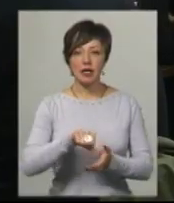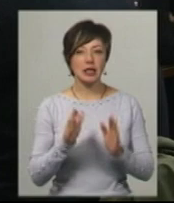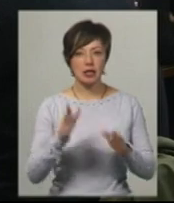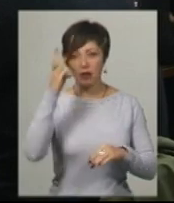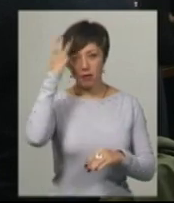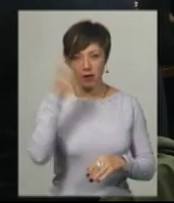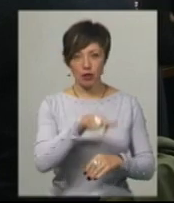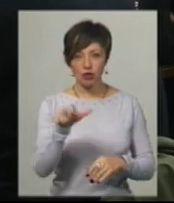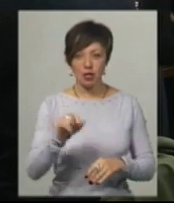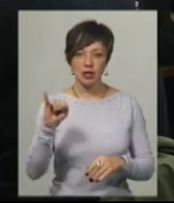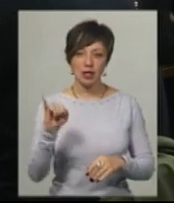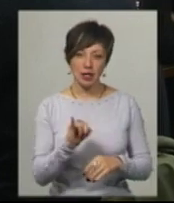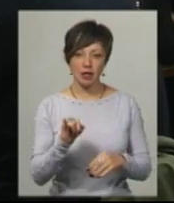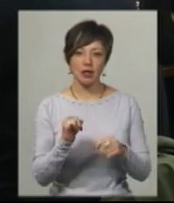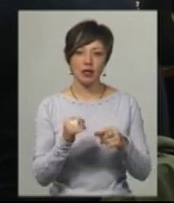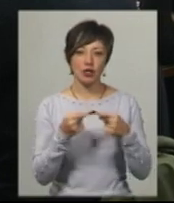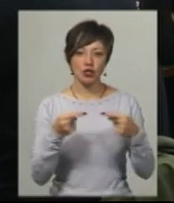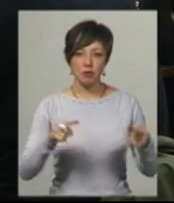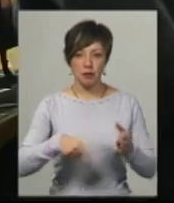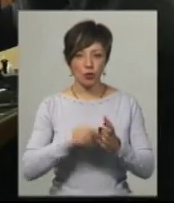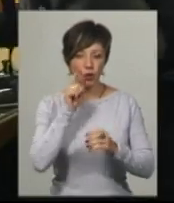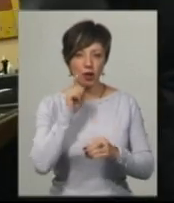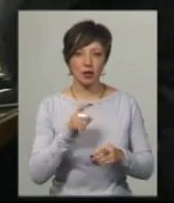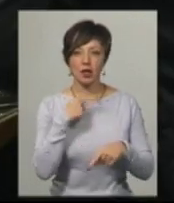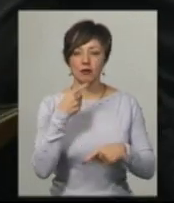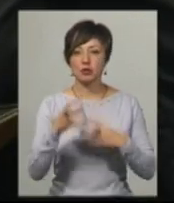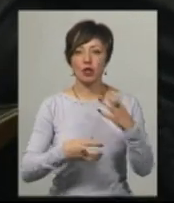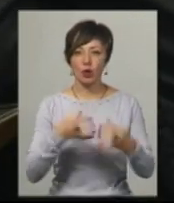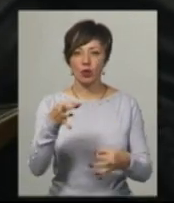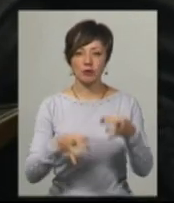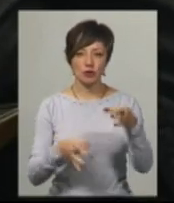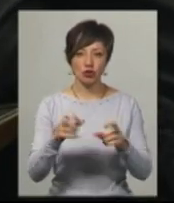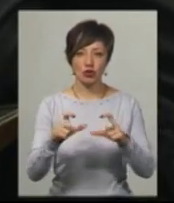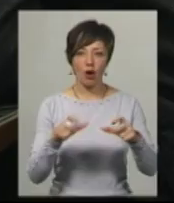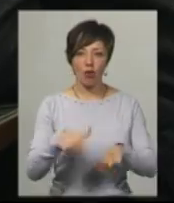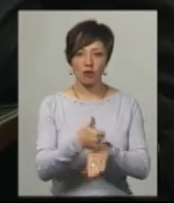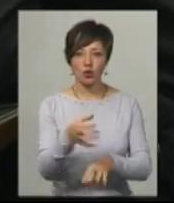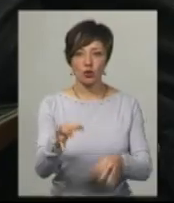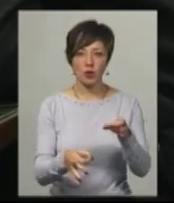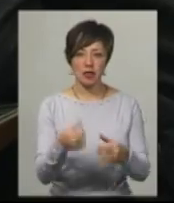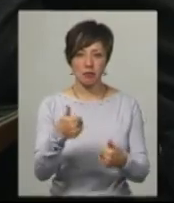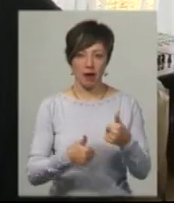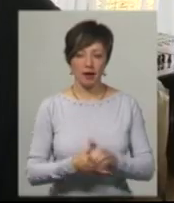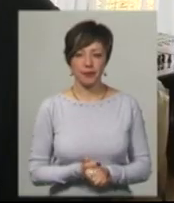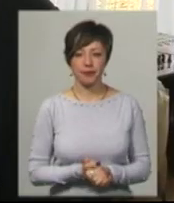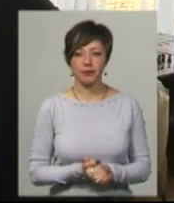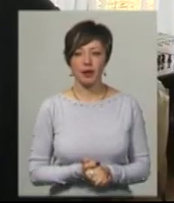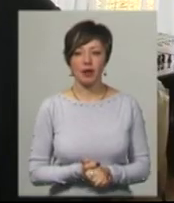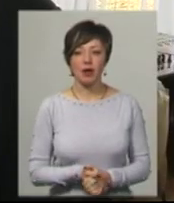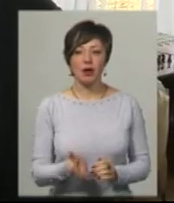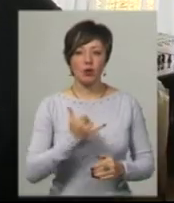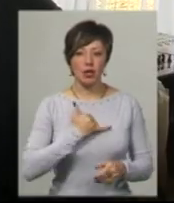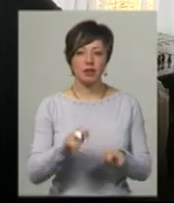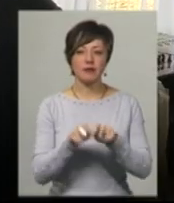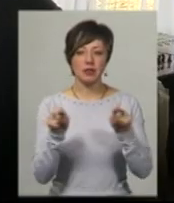тільки хмельничани, але й гості інших міст України, каже міжнародний арбітр шахів, головний суддя змагань Анатолій Харков. У нас відкритий